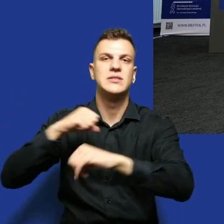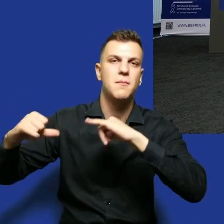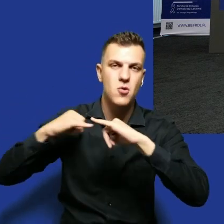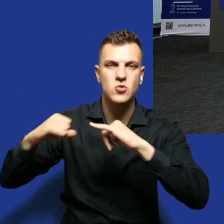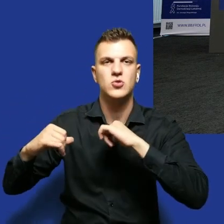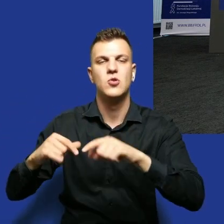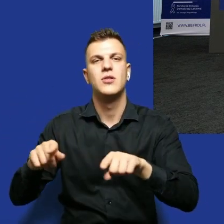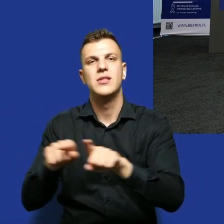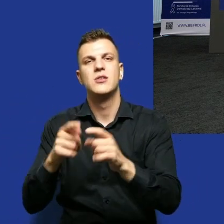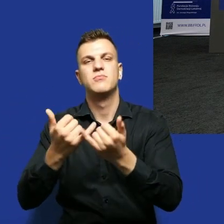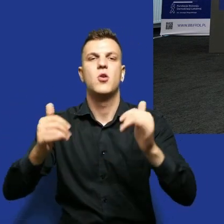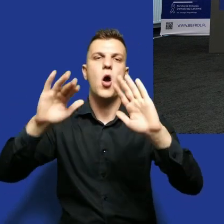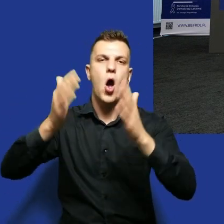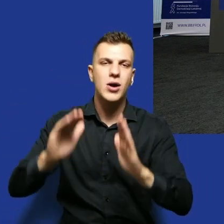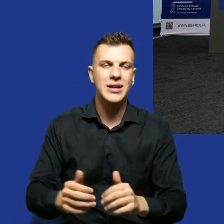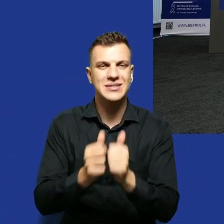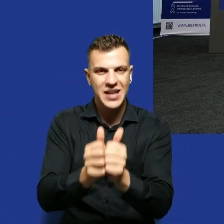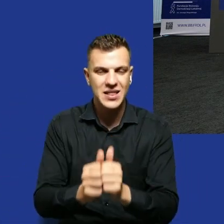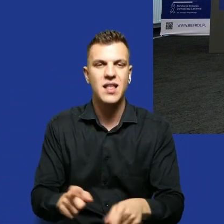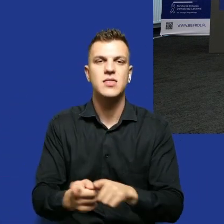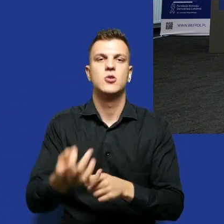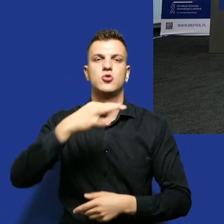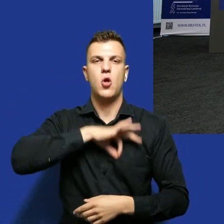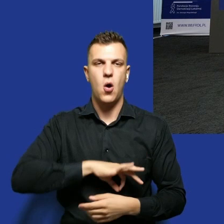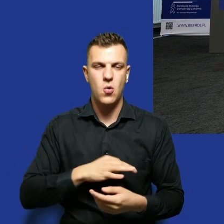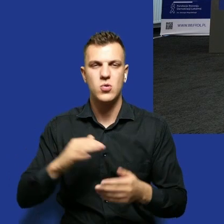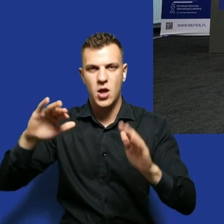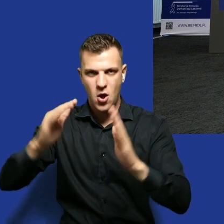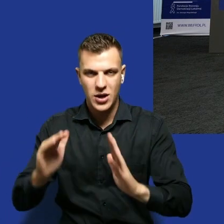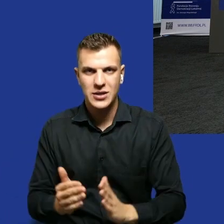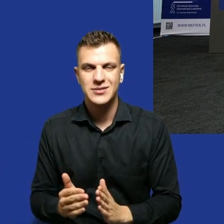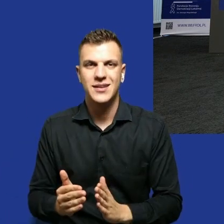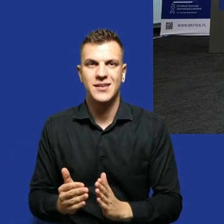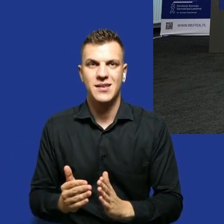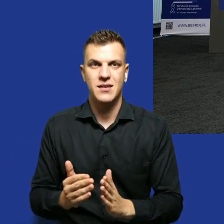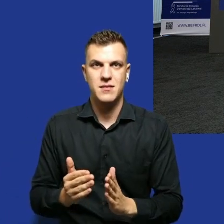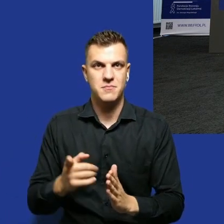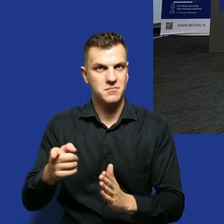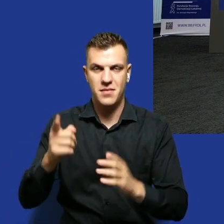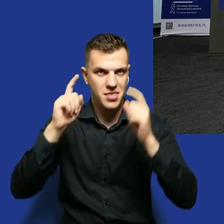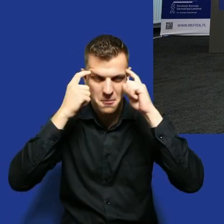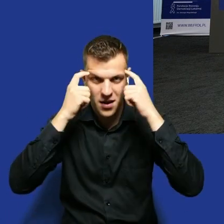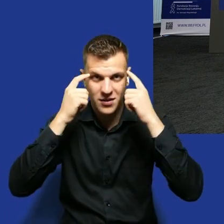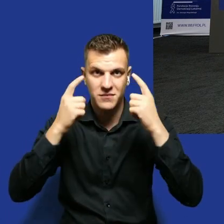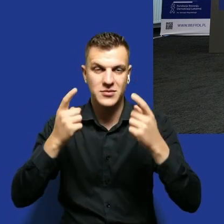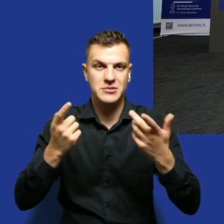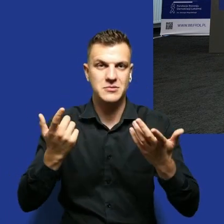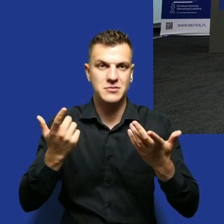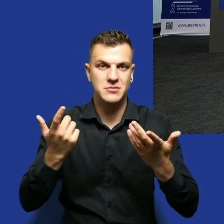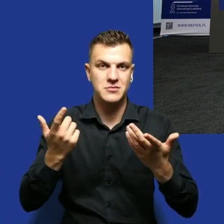i ograniczenie zadań i dochodów gmin czy to nie zmierza ku temu żeby likwidować te